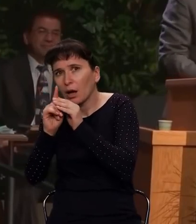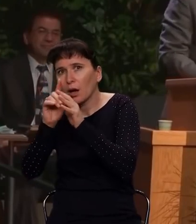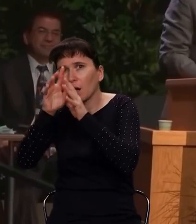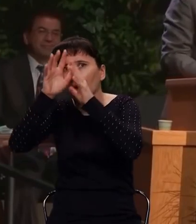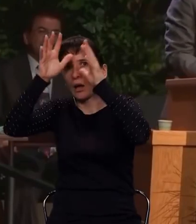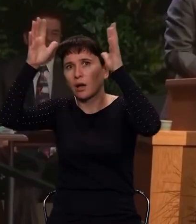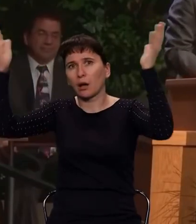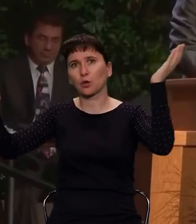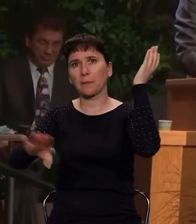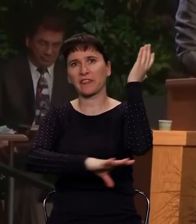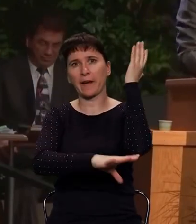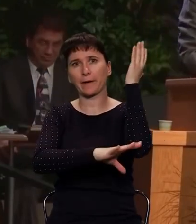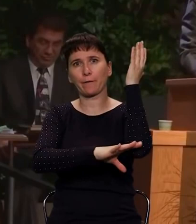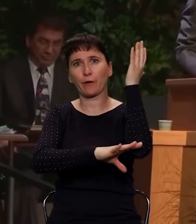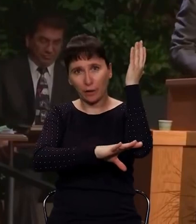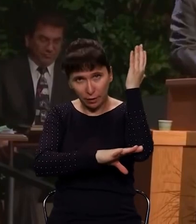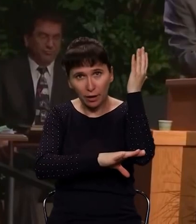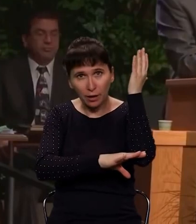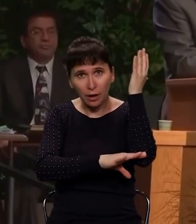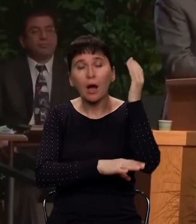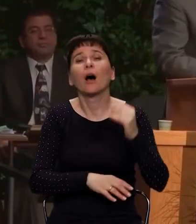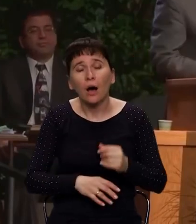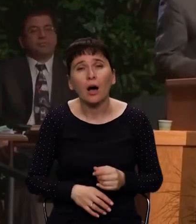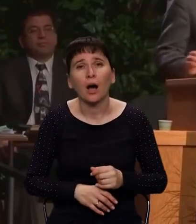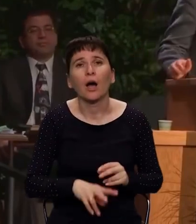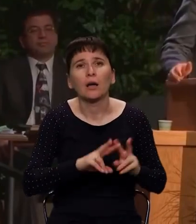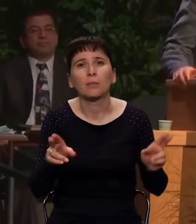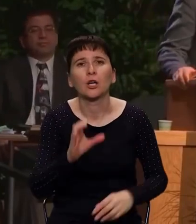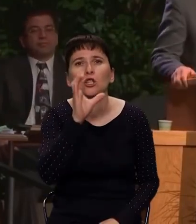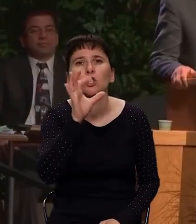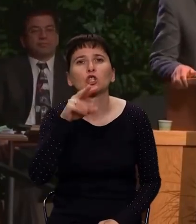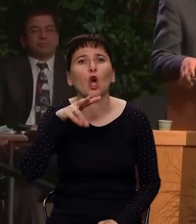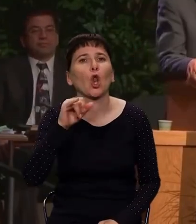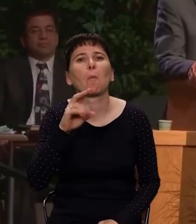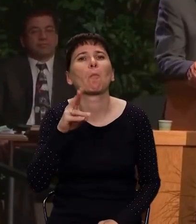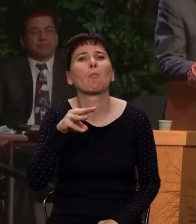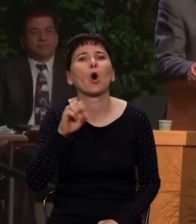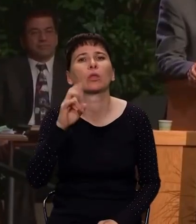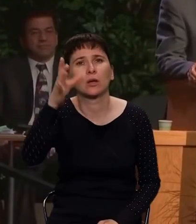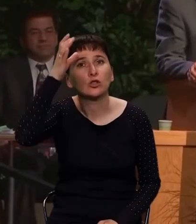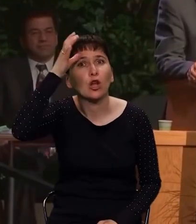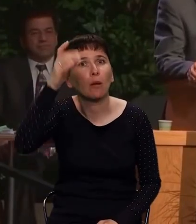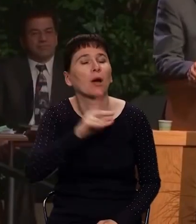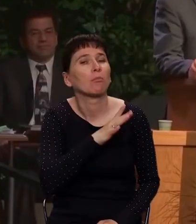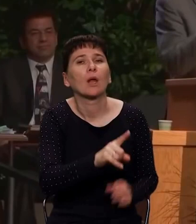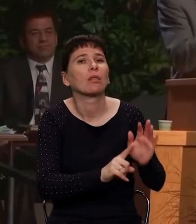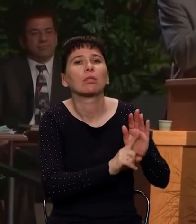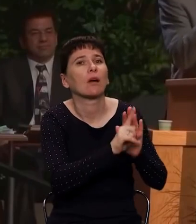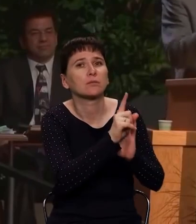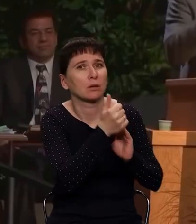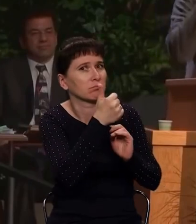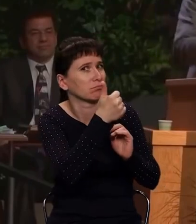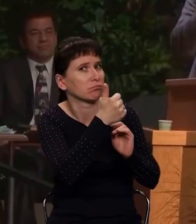огромной беде. Братья и сестры, Соломон неплохо шел, очень неплохо начал. Что случилось потом? Что